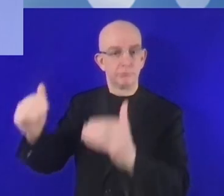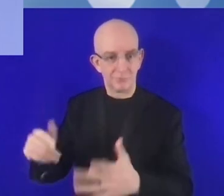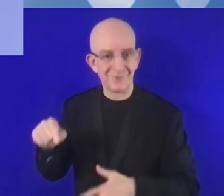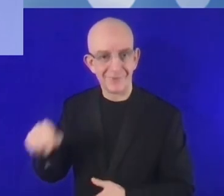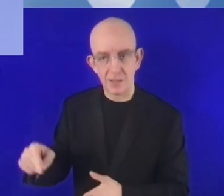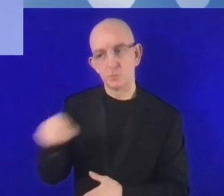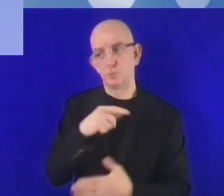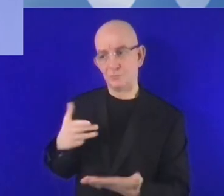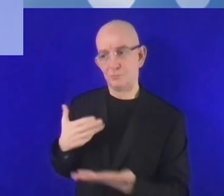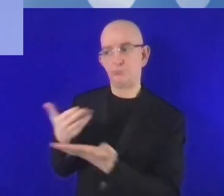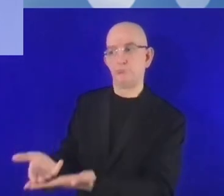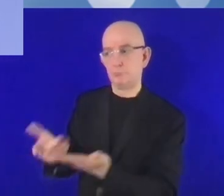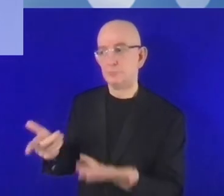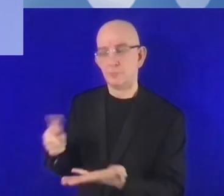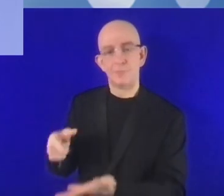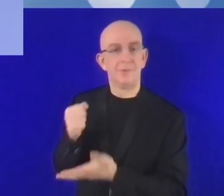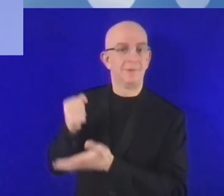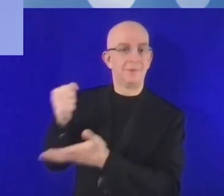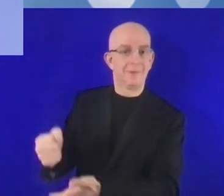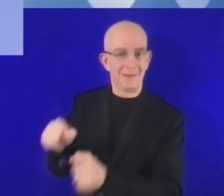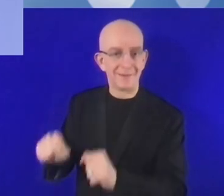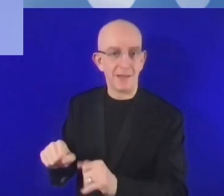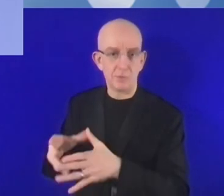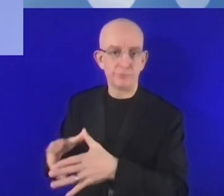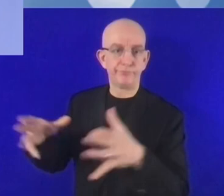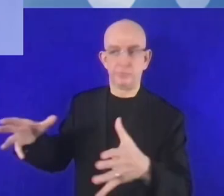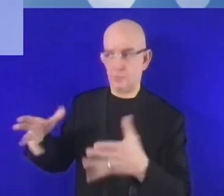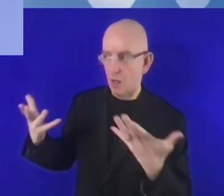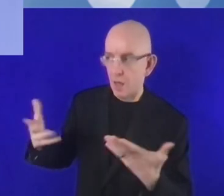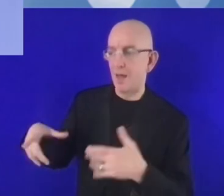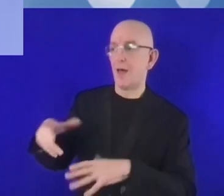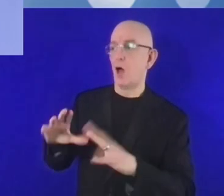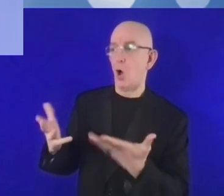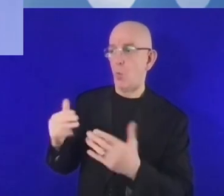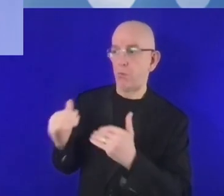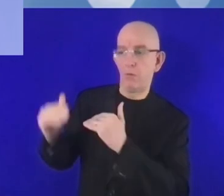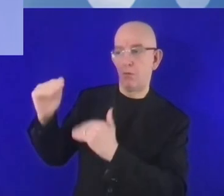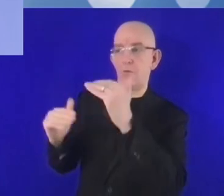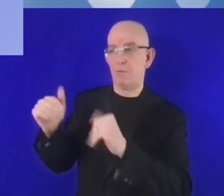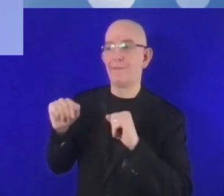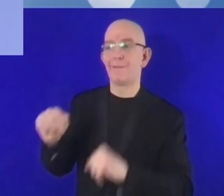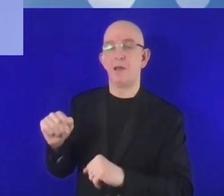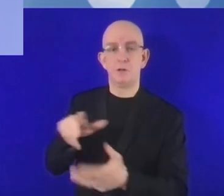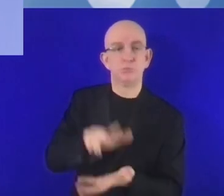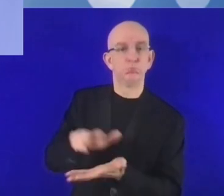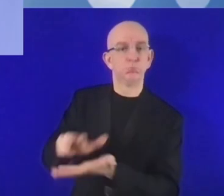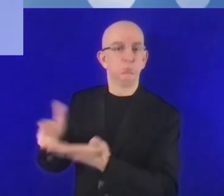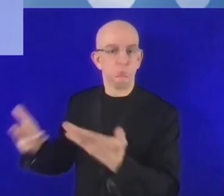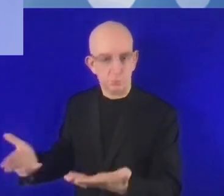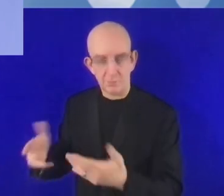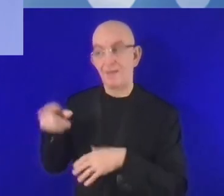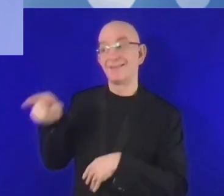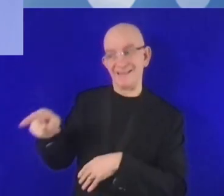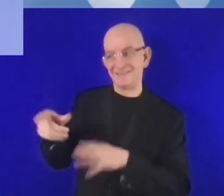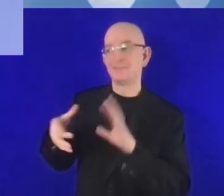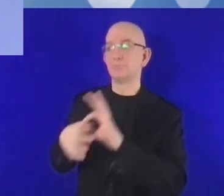إذن خاصة بنى التحتية التي تتعلق بالطاقة على